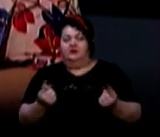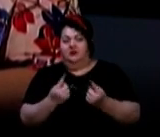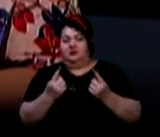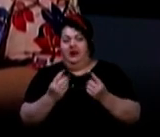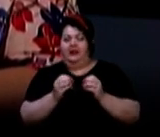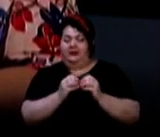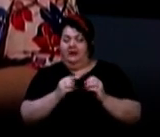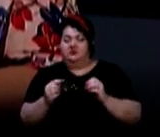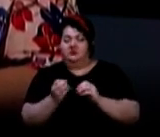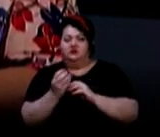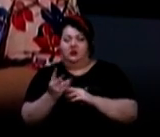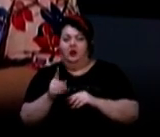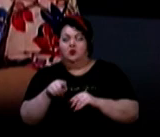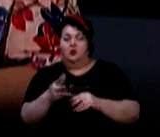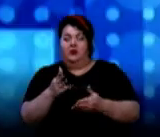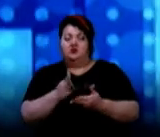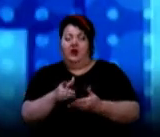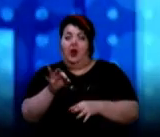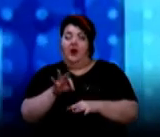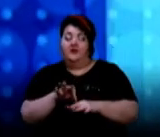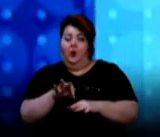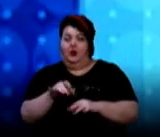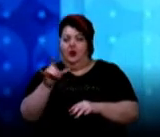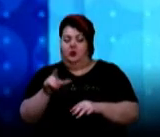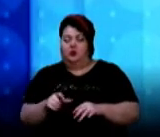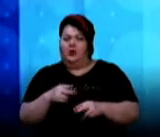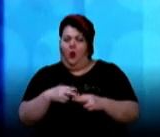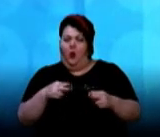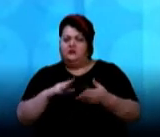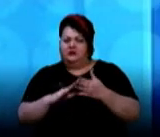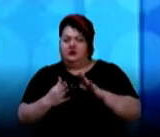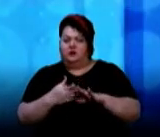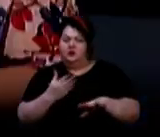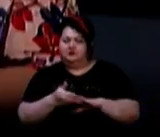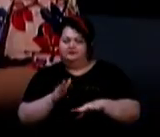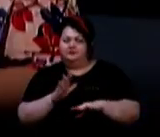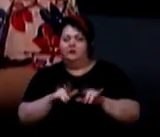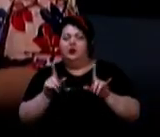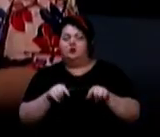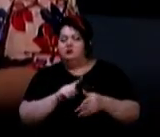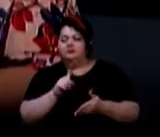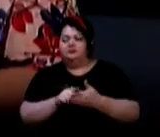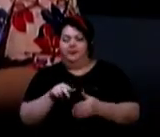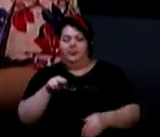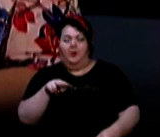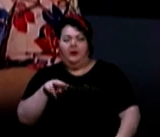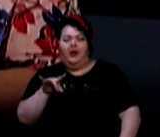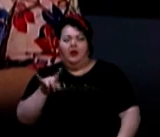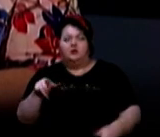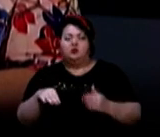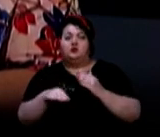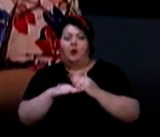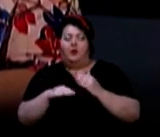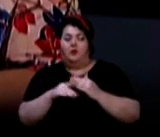-14. Тому якщо в нас є хвора людина на COVID, в гострій ситуації, тоді ПЛР-діагностика нам допоможе 100%